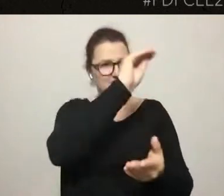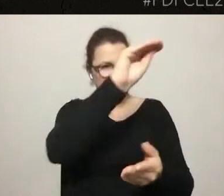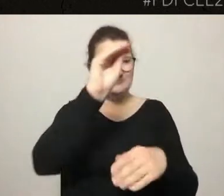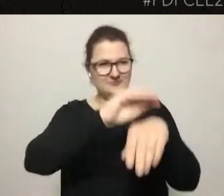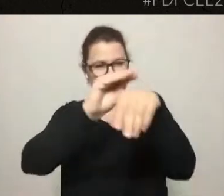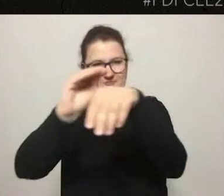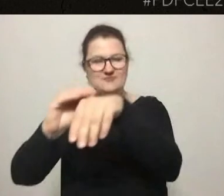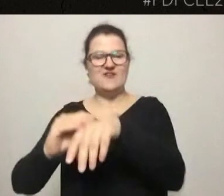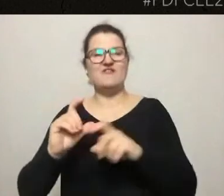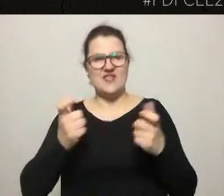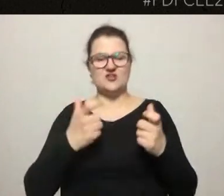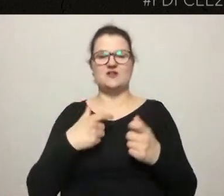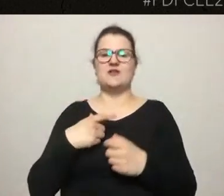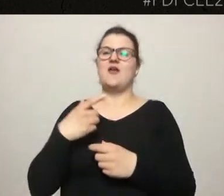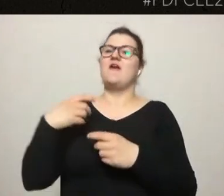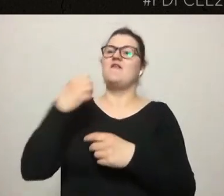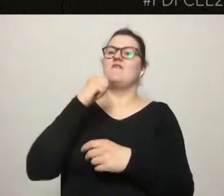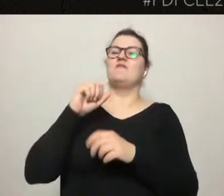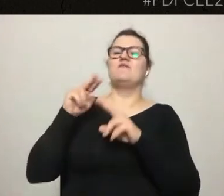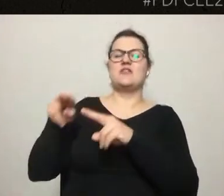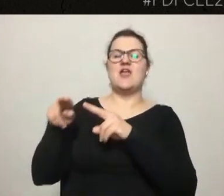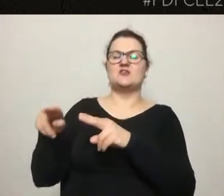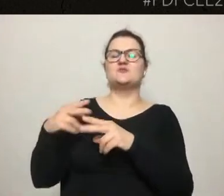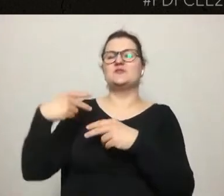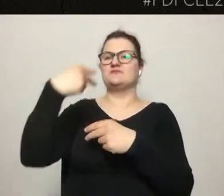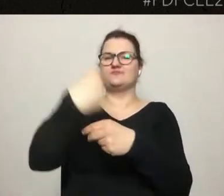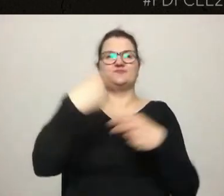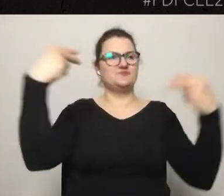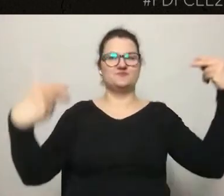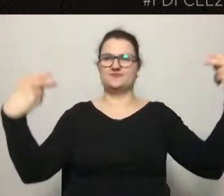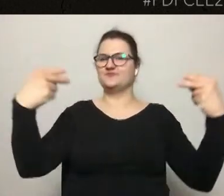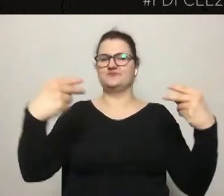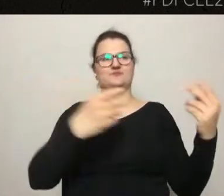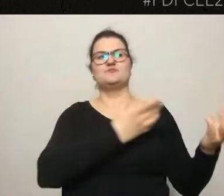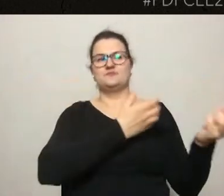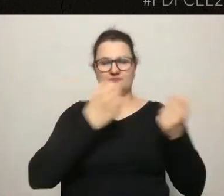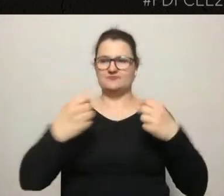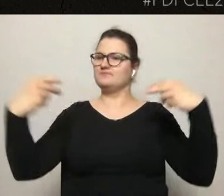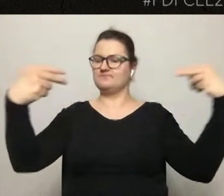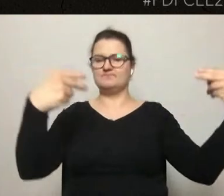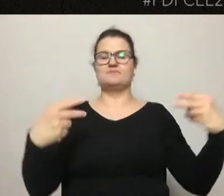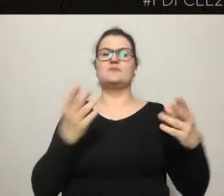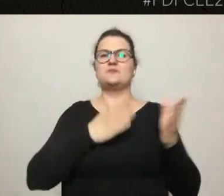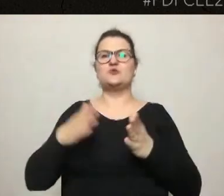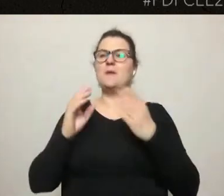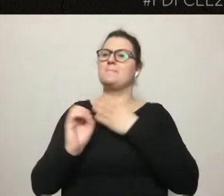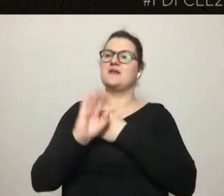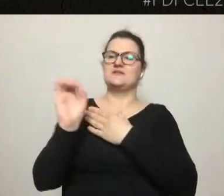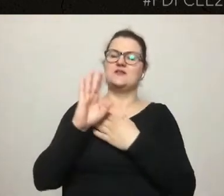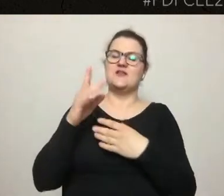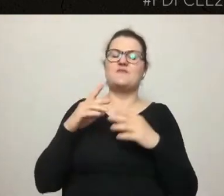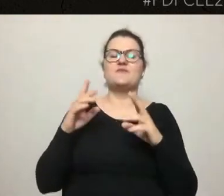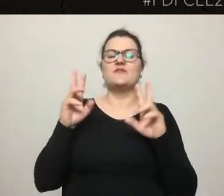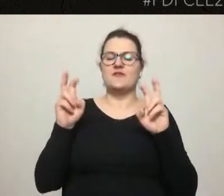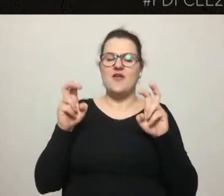nagraniowe. Przygotowaliśmy prezentację roboczego wariantu, bo to jeszcze nie był finałowy wariant. Chcieliśmy